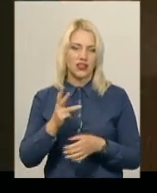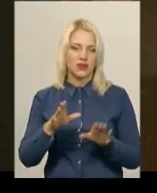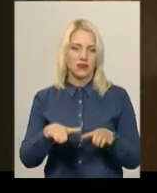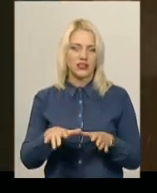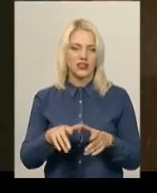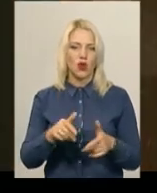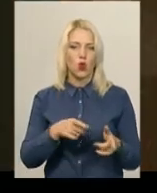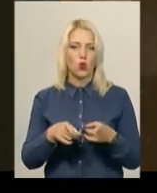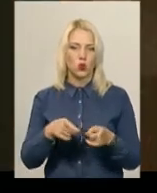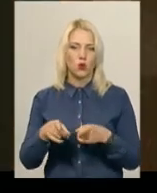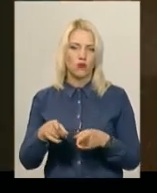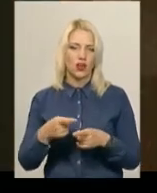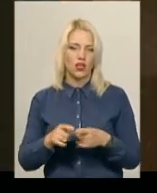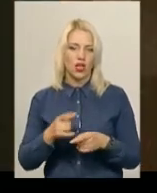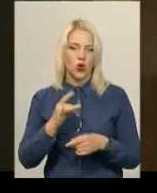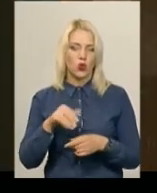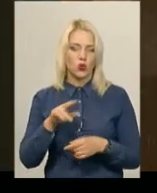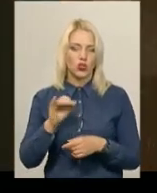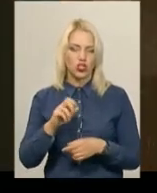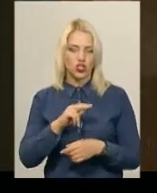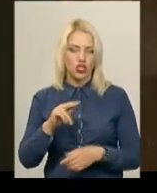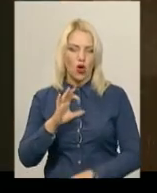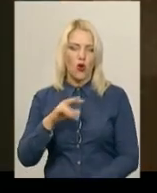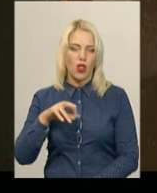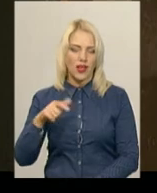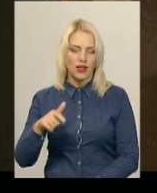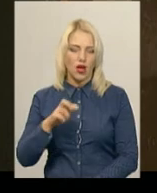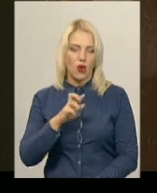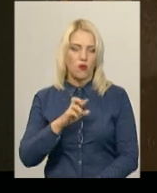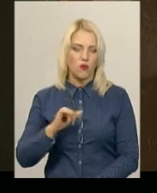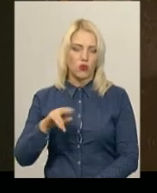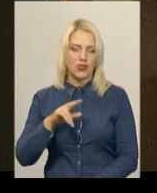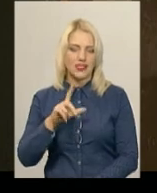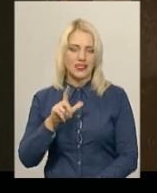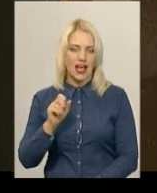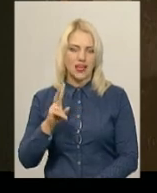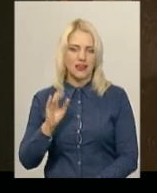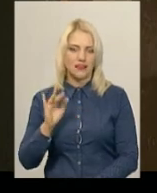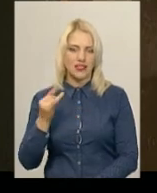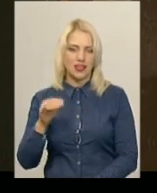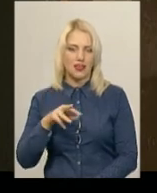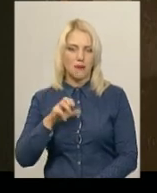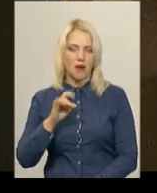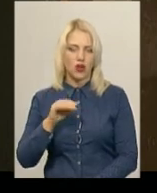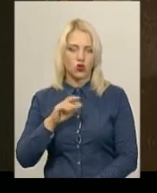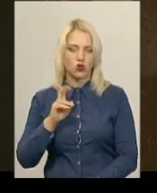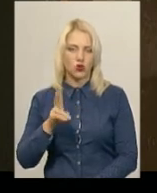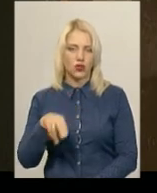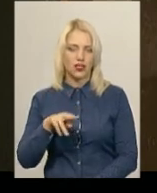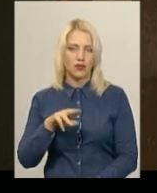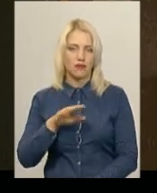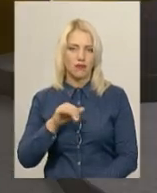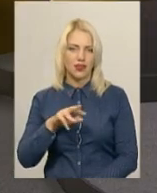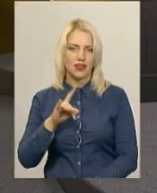Вготували Рудій Чолех, Будзихівський Вадим, Марчук Олександр, Дмитрач Дмитро.